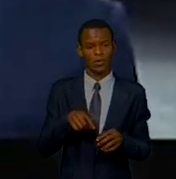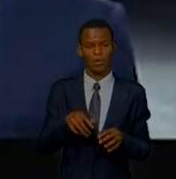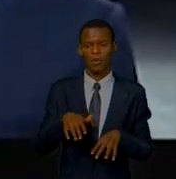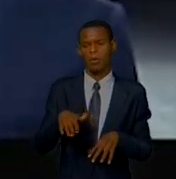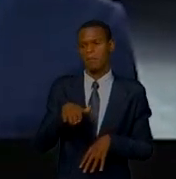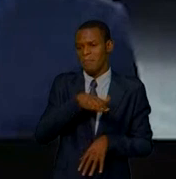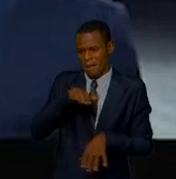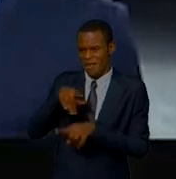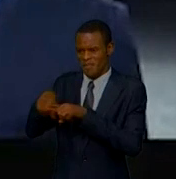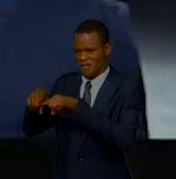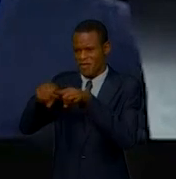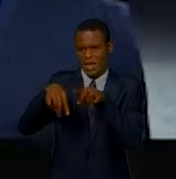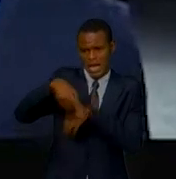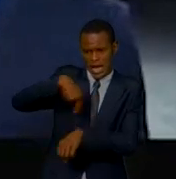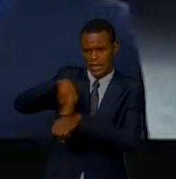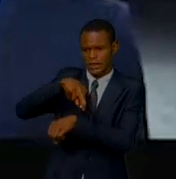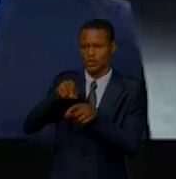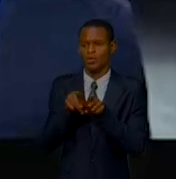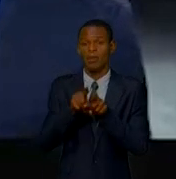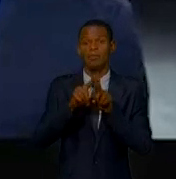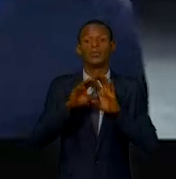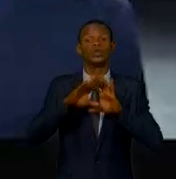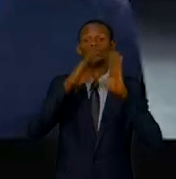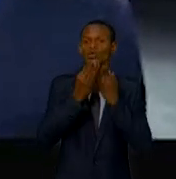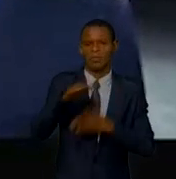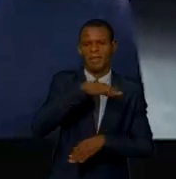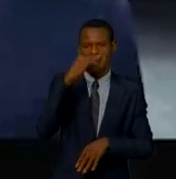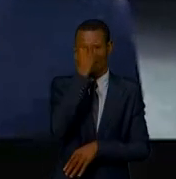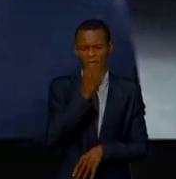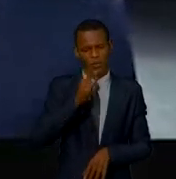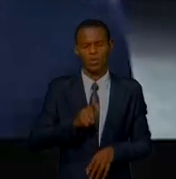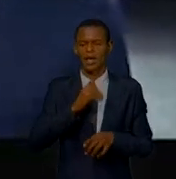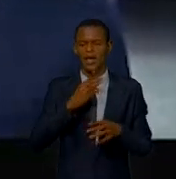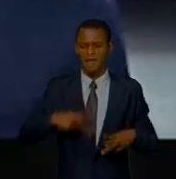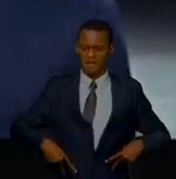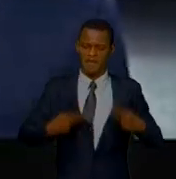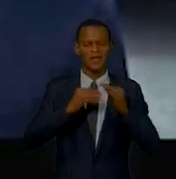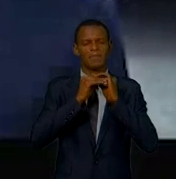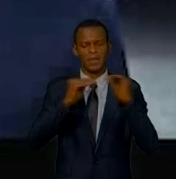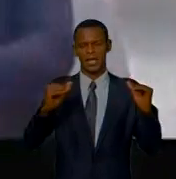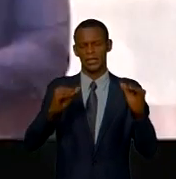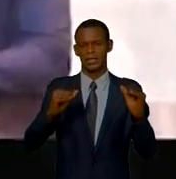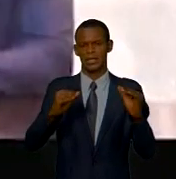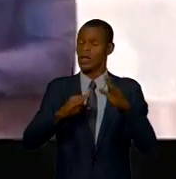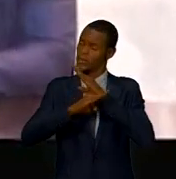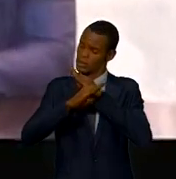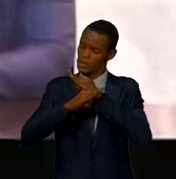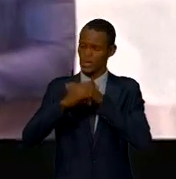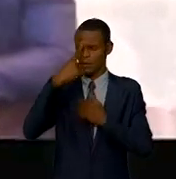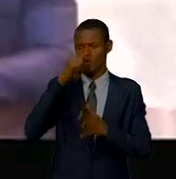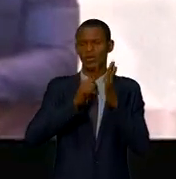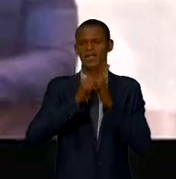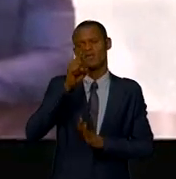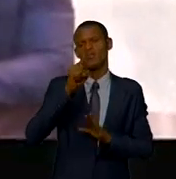'Afrique, on devrait vivre en paix et en sécurité pour le développement de nos peuples, le développement de nos pays. Et voilà exactement,